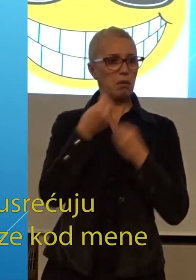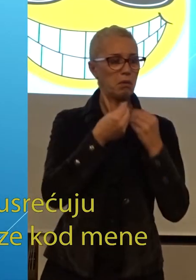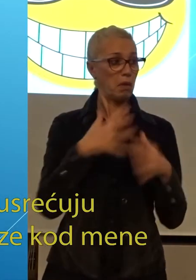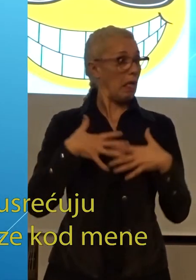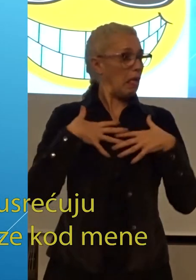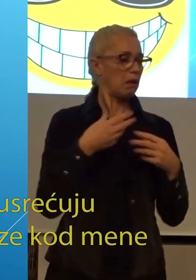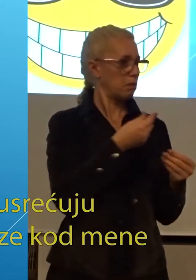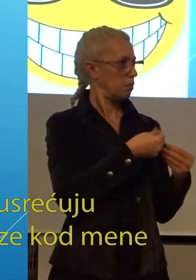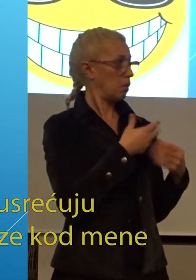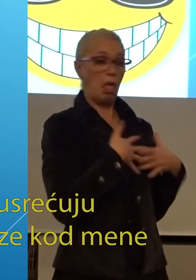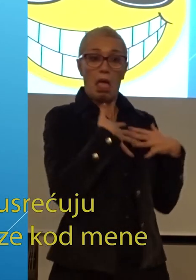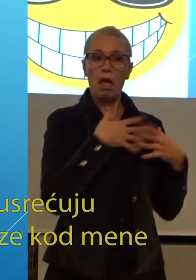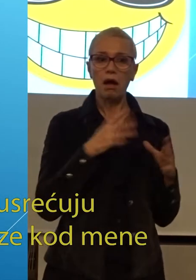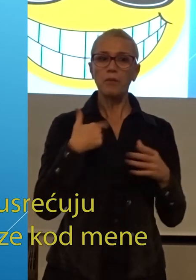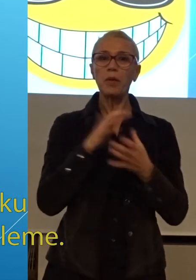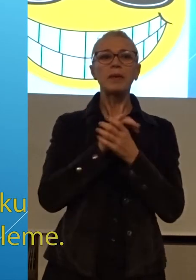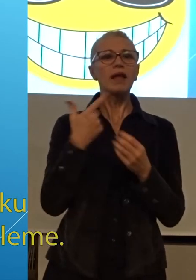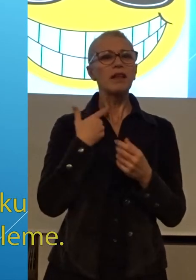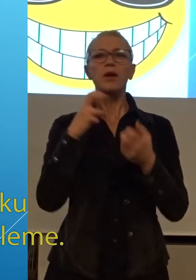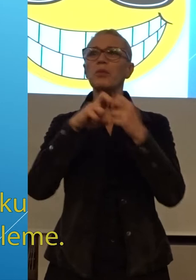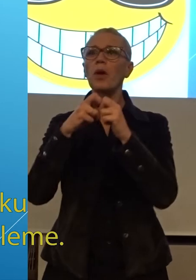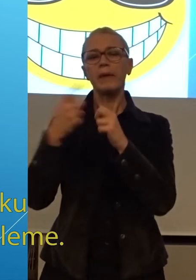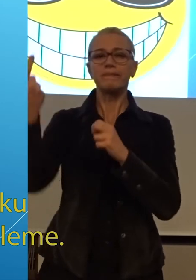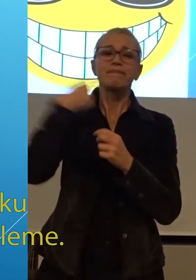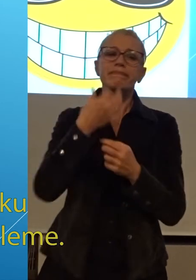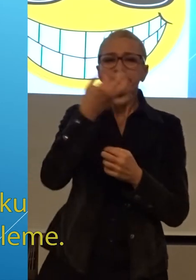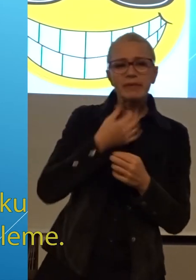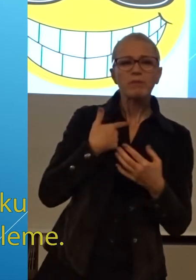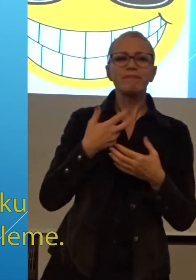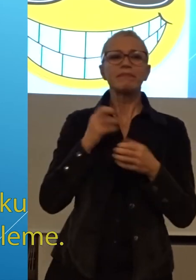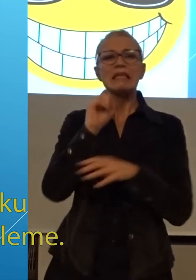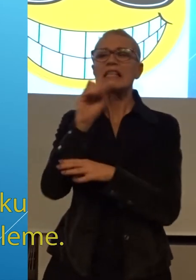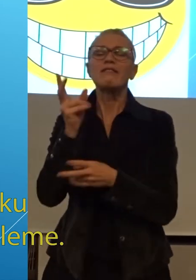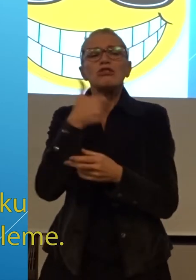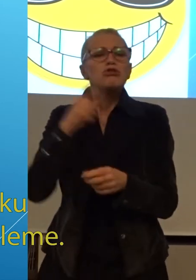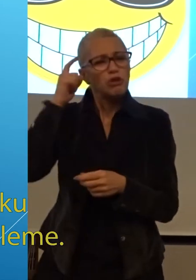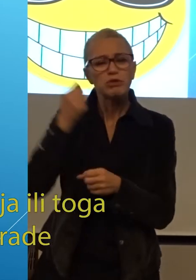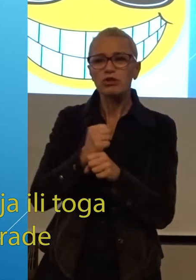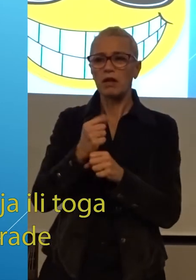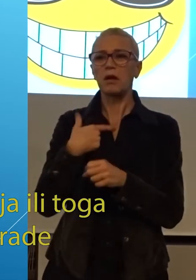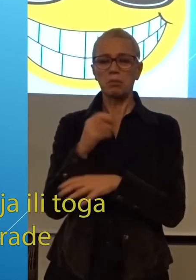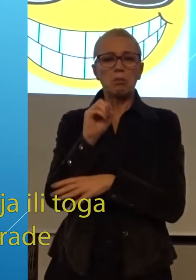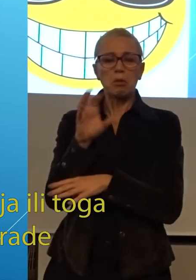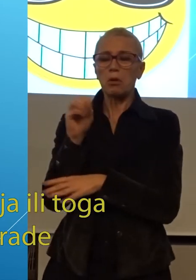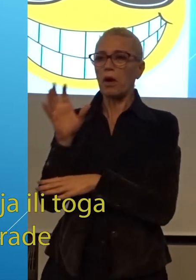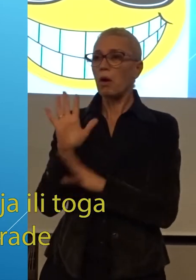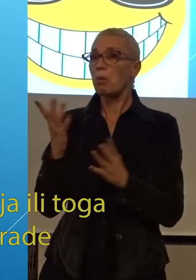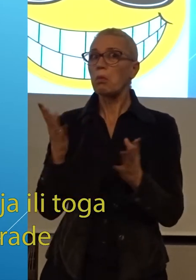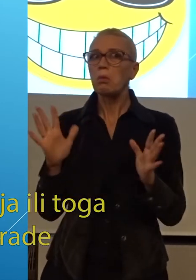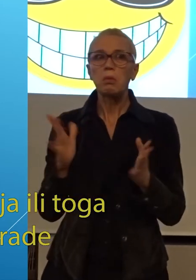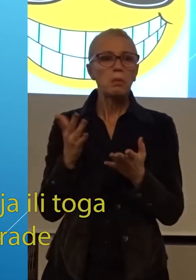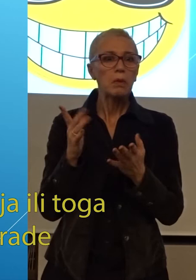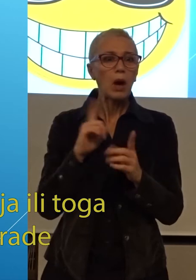prijatelji nekako dolaze kod mene po savjeti, podršku, iznose svoje probleme i bez nekog